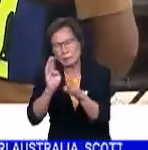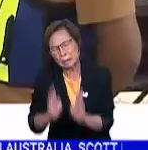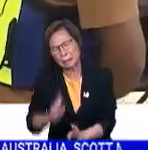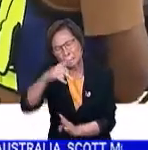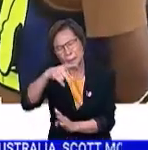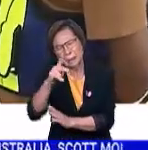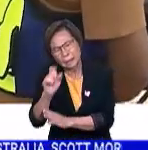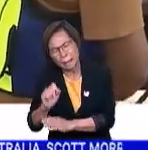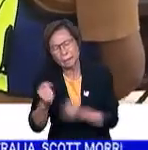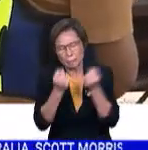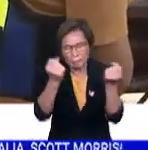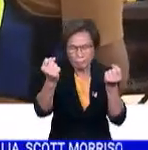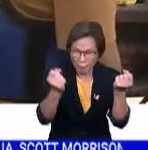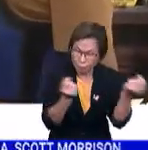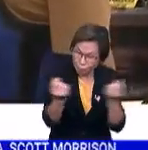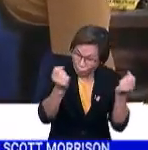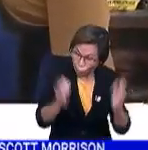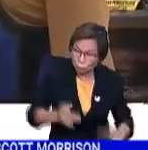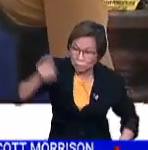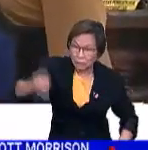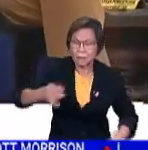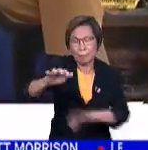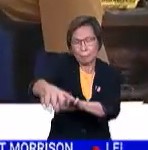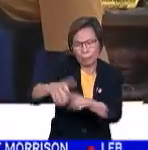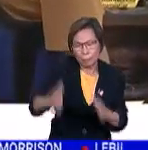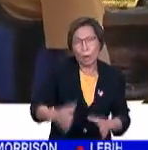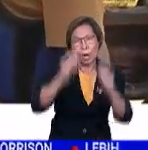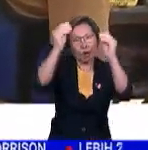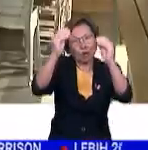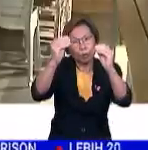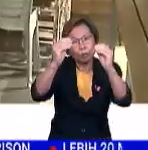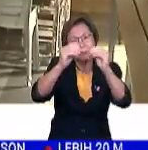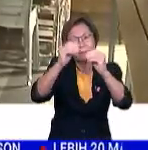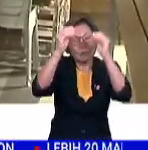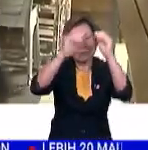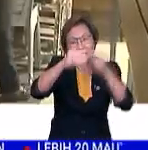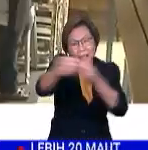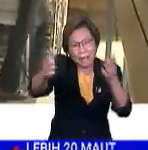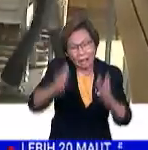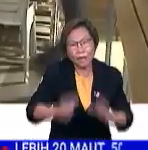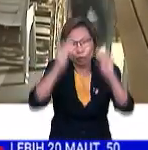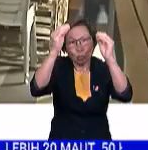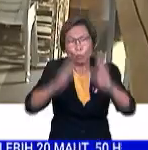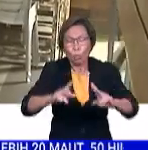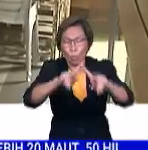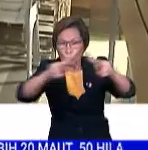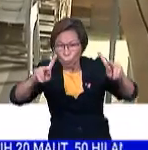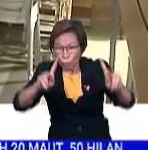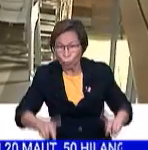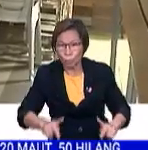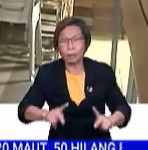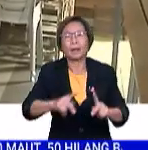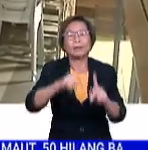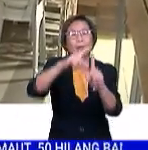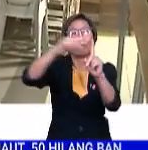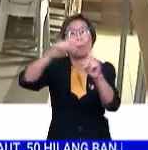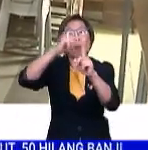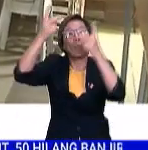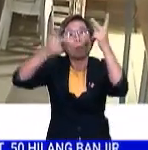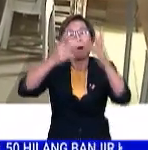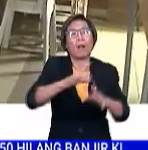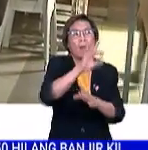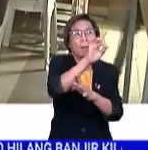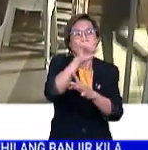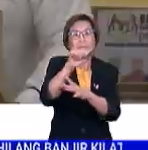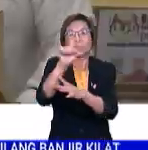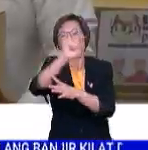kecil, kemandu teksi, petani, nelayan, guru pondok dan pengusaha pelancongan. 8.31 juta ringgit